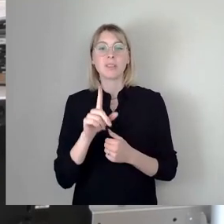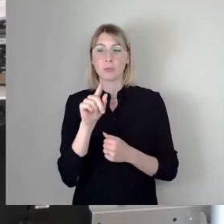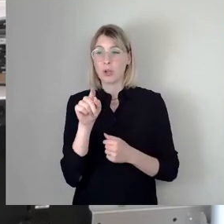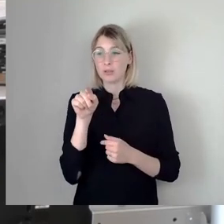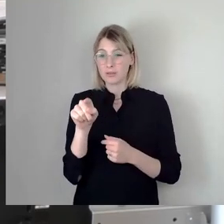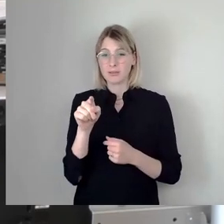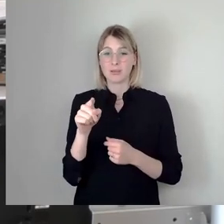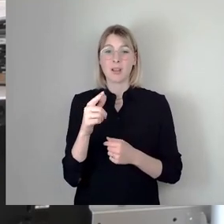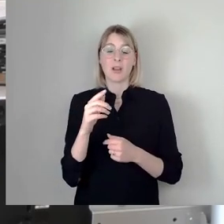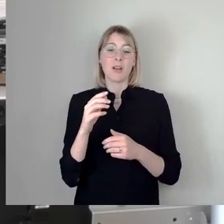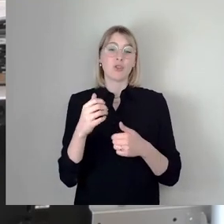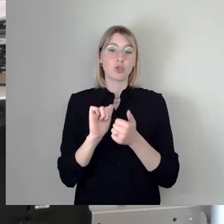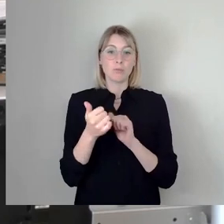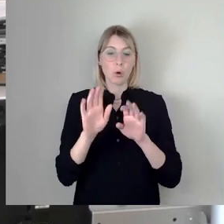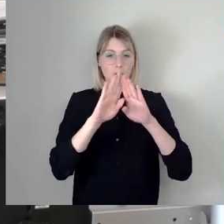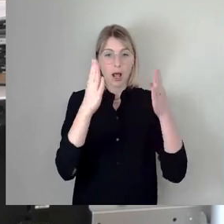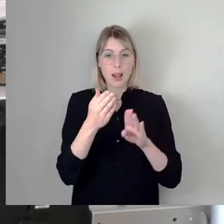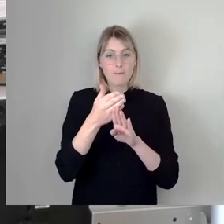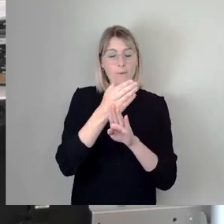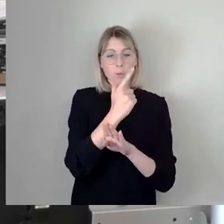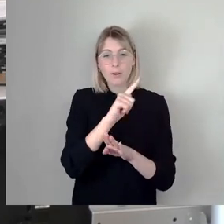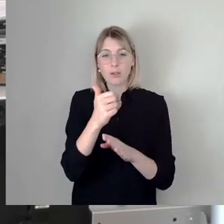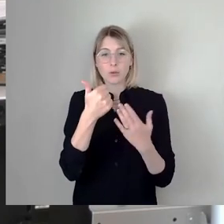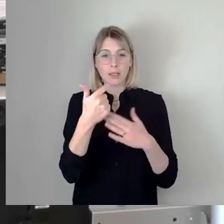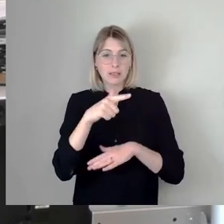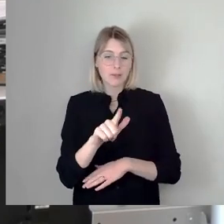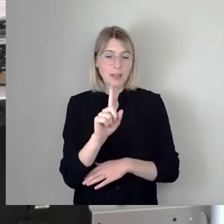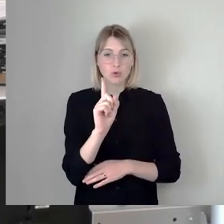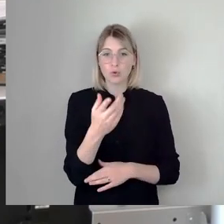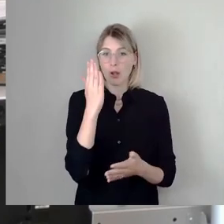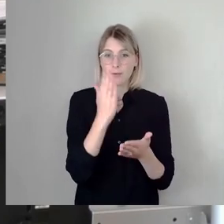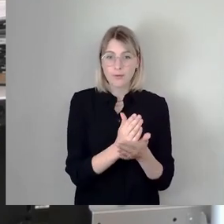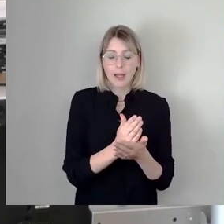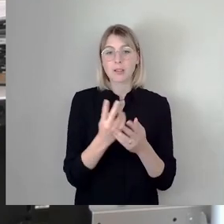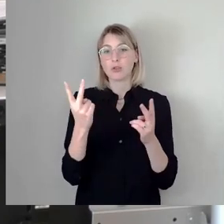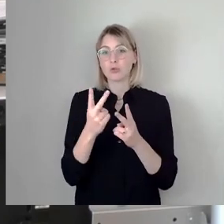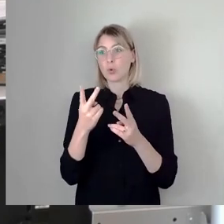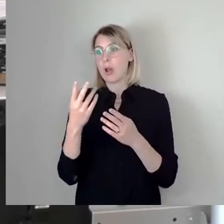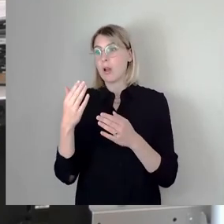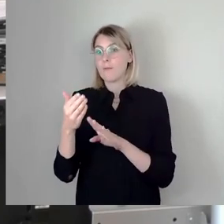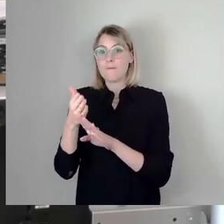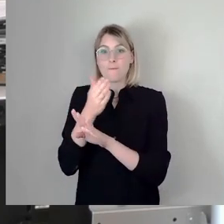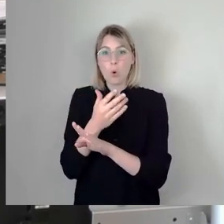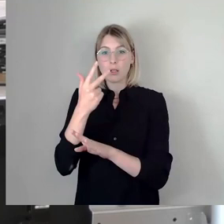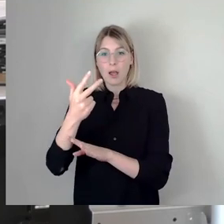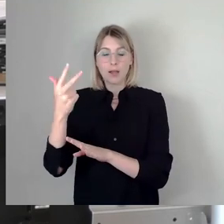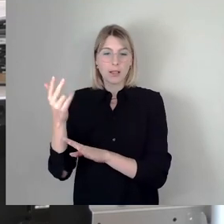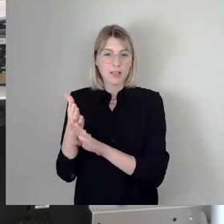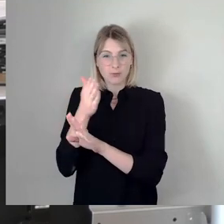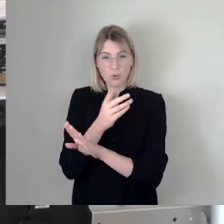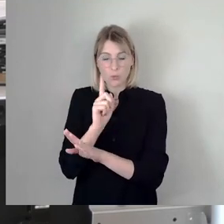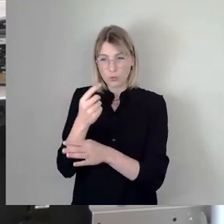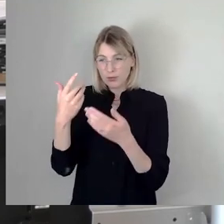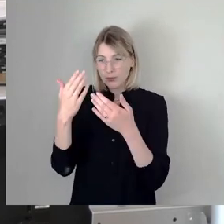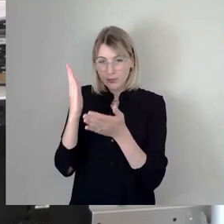fertig werden, die Sanierung vor 31 oder deutlich vor 33. Also wir haben jetzt hier so einen kleinen Blumenstrauß